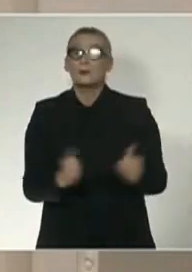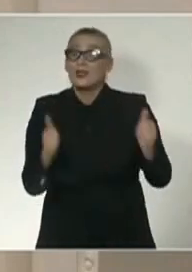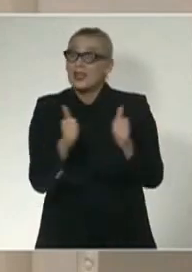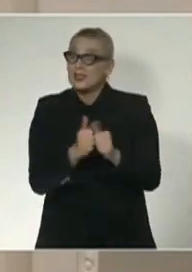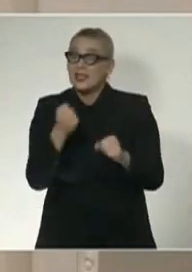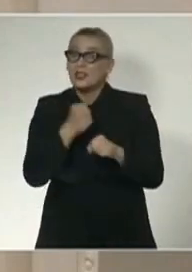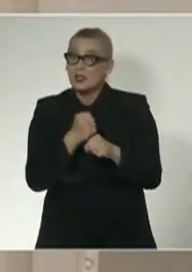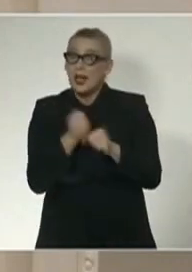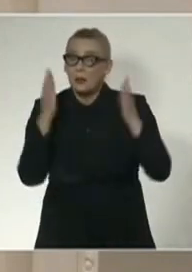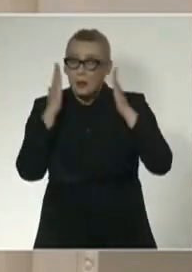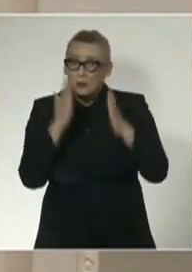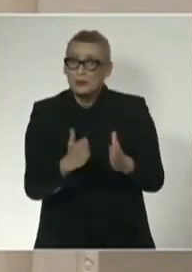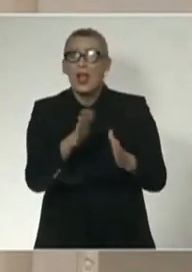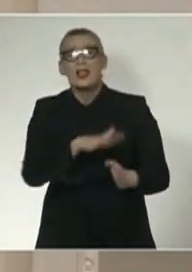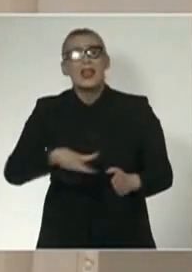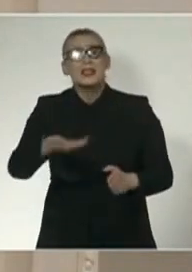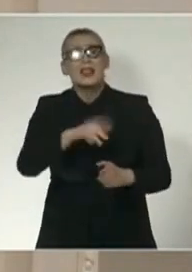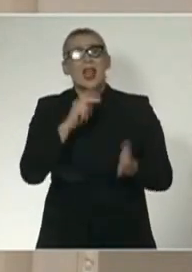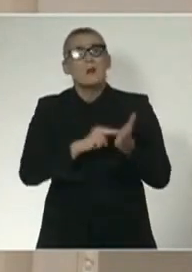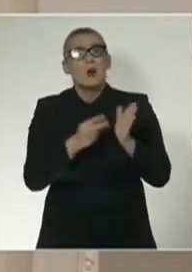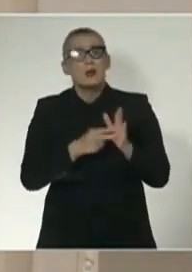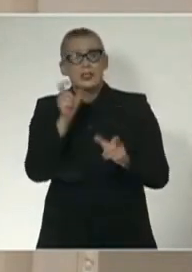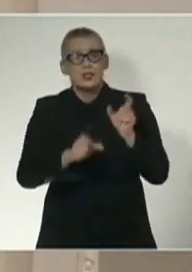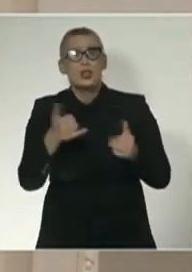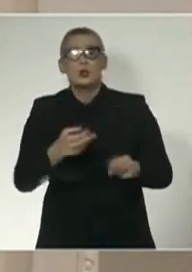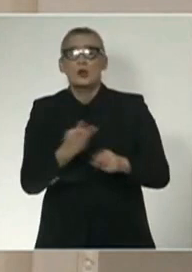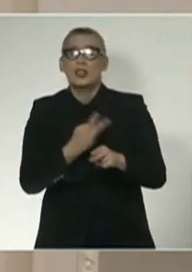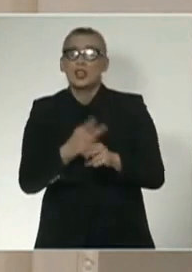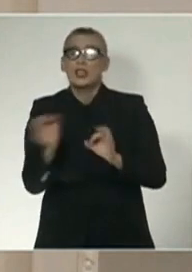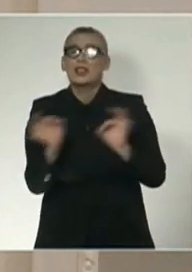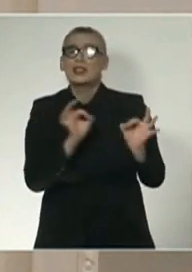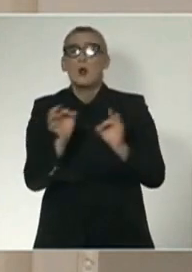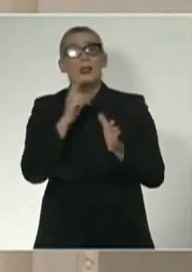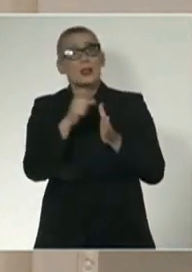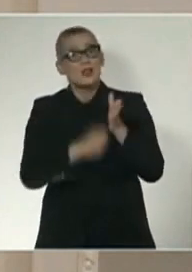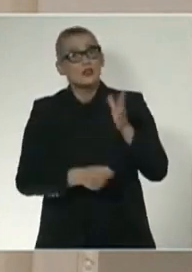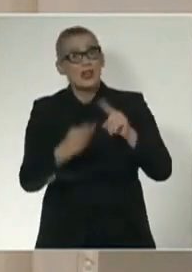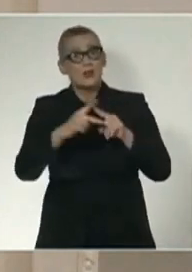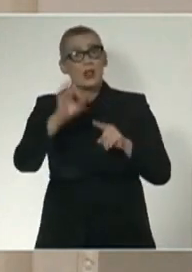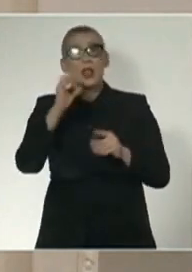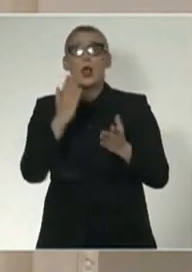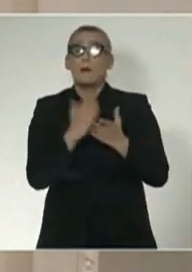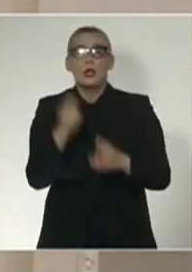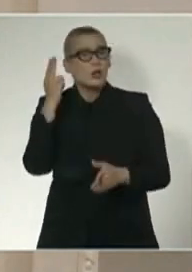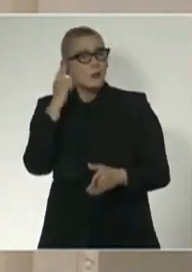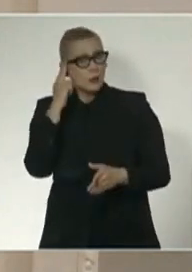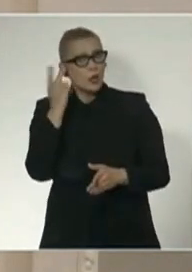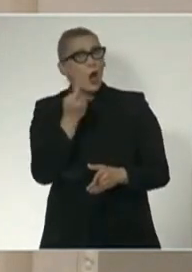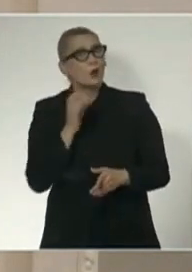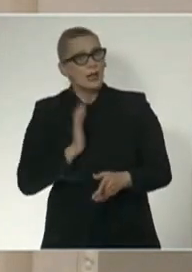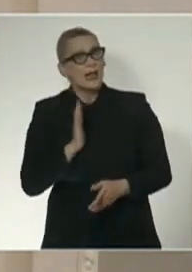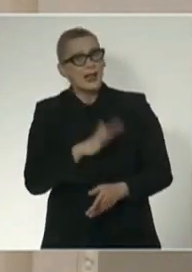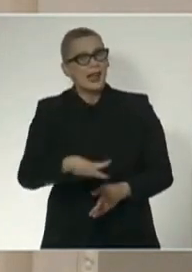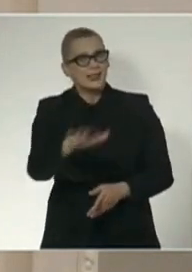Заедничката работа и посветеност на сите политички актери во земјата за да се обезбеди членството во НАТО беше препознаена и од